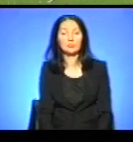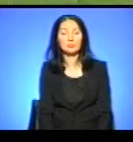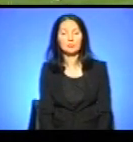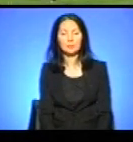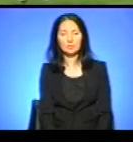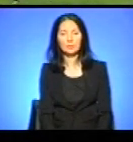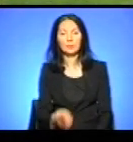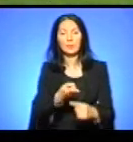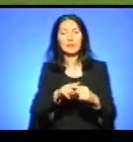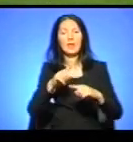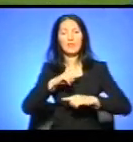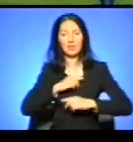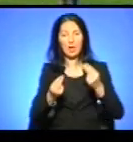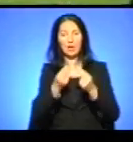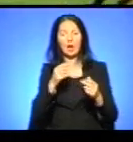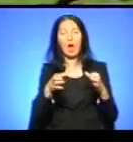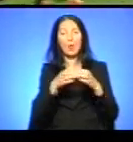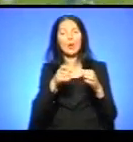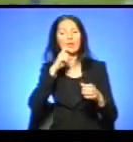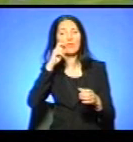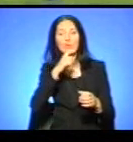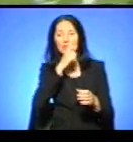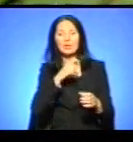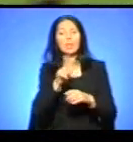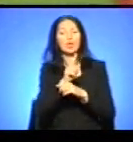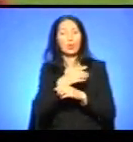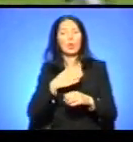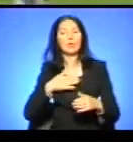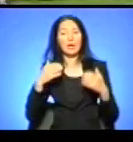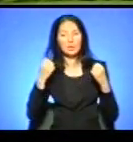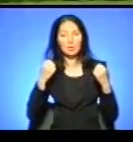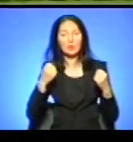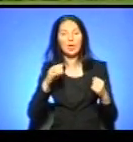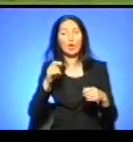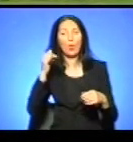Це фінальна гра команди Вінниці і Тернополя. Наші спортсмени у чорній формі.